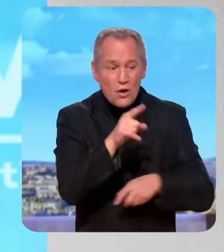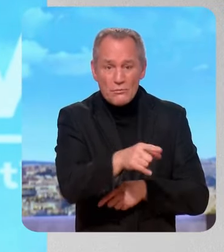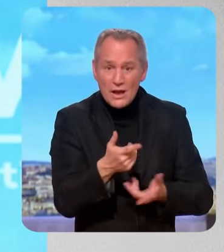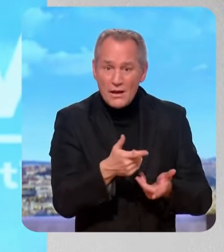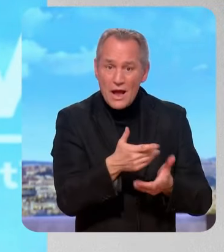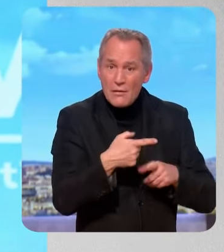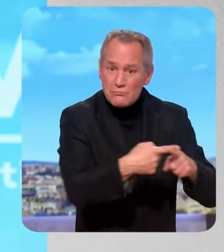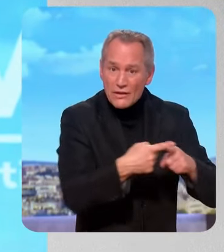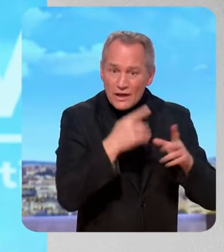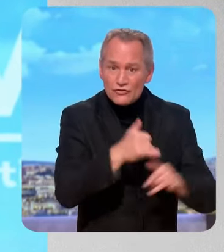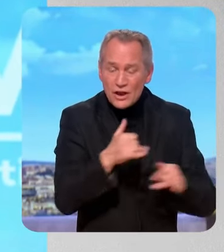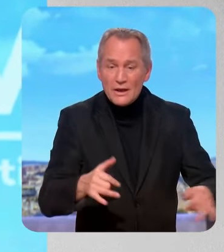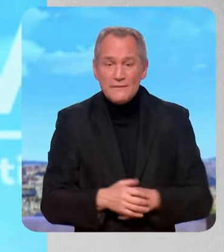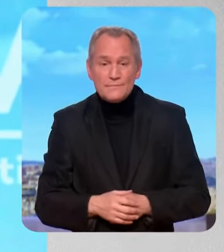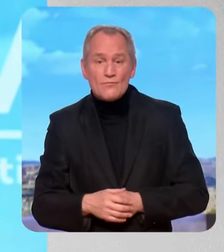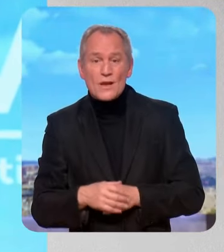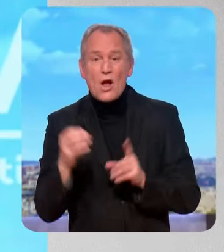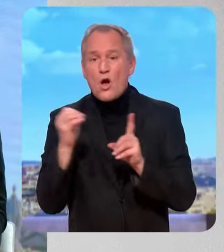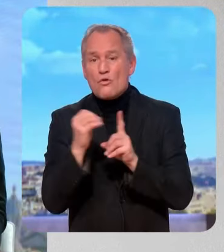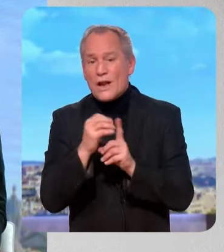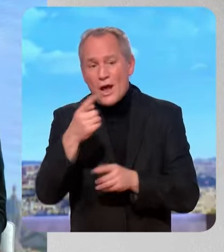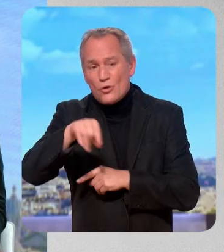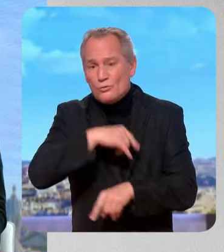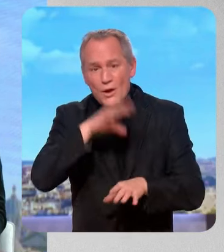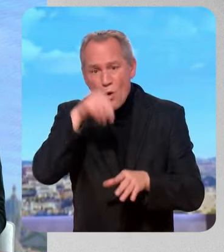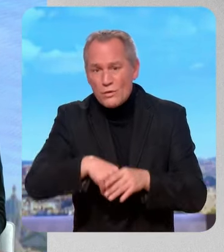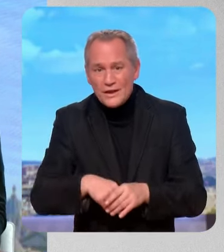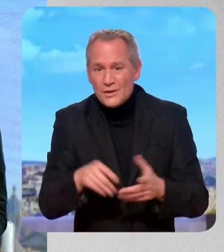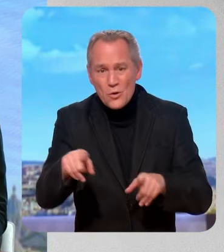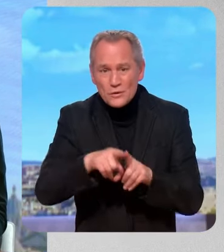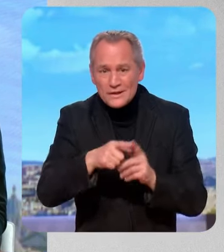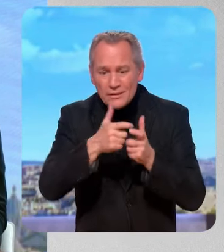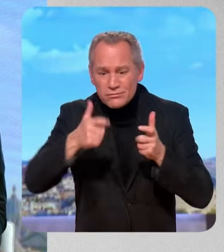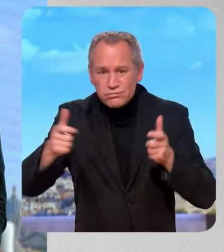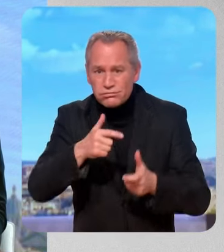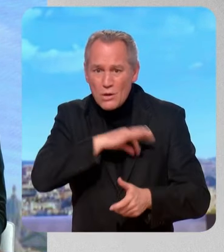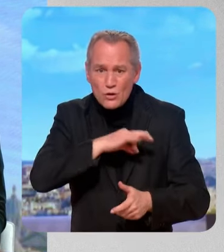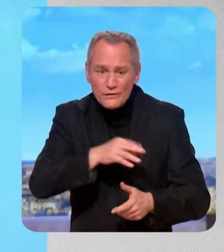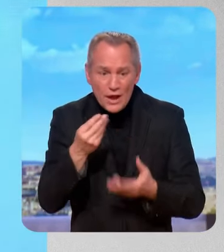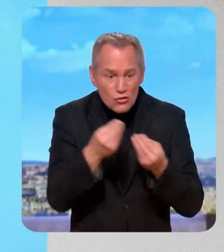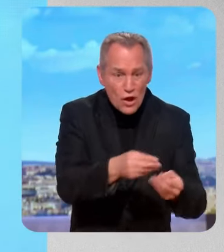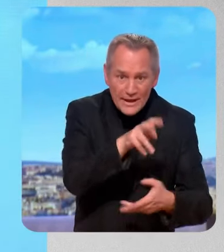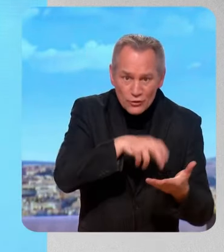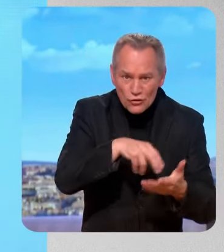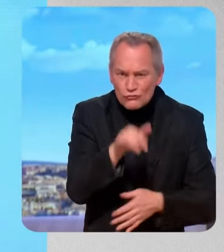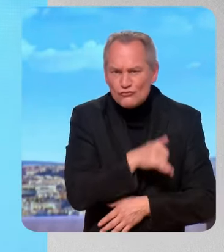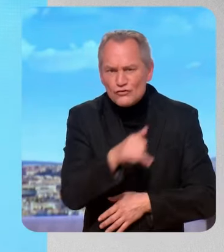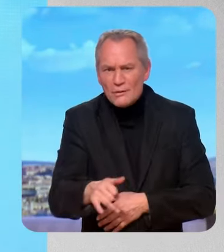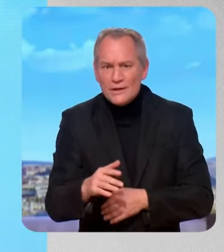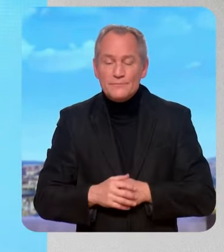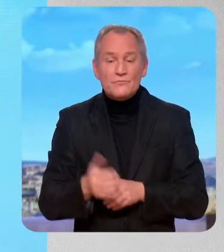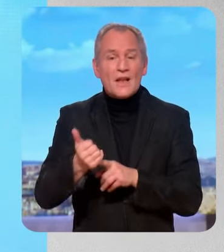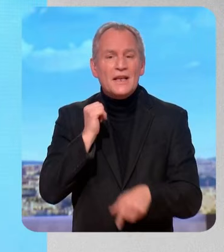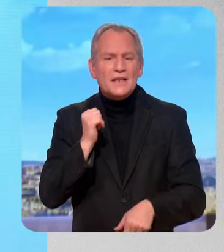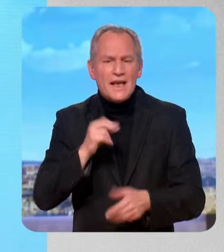profits, il le fait sur le dos des agriculteurs. Ces manifestations ont aussi donné lieu à quelques débordements. Hier soir, un incendie au bureau des